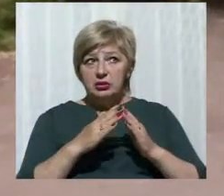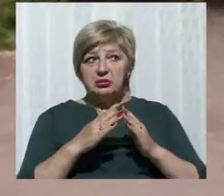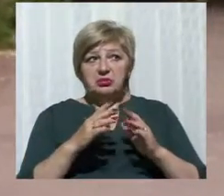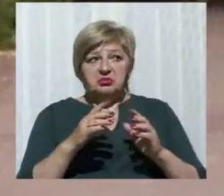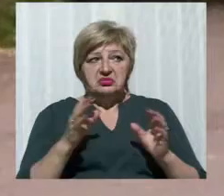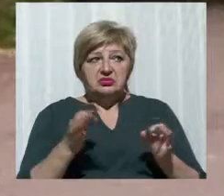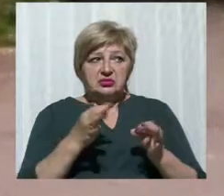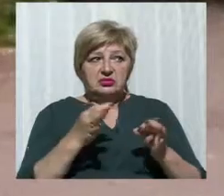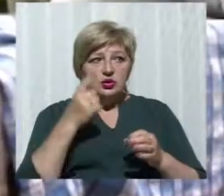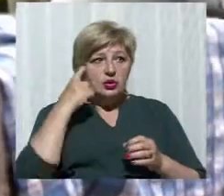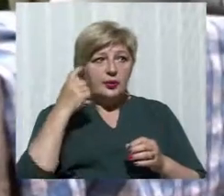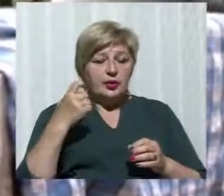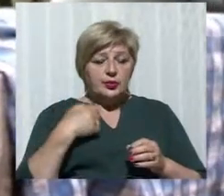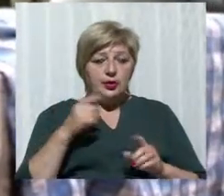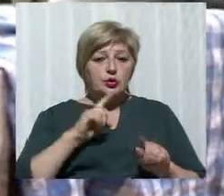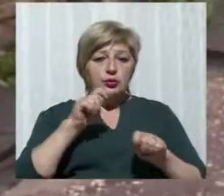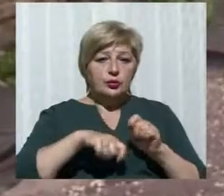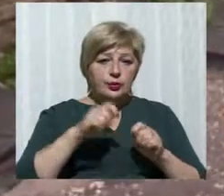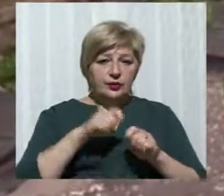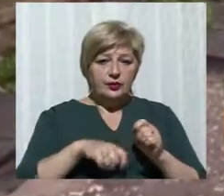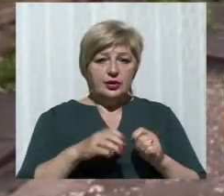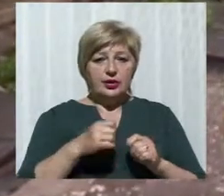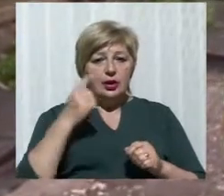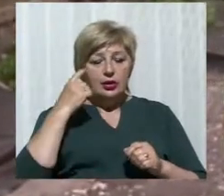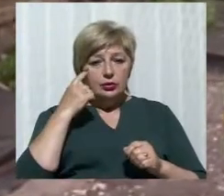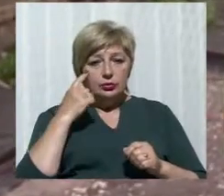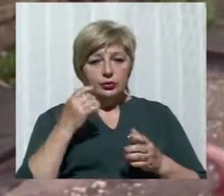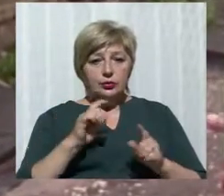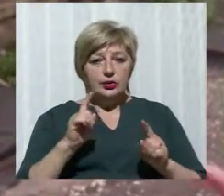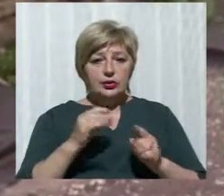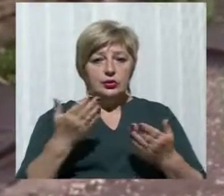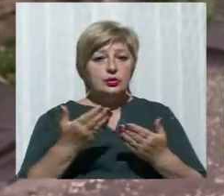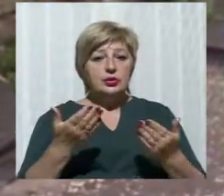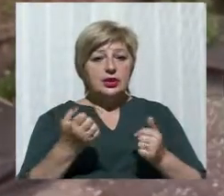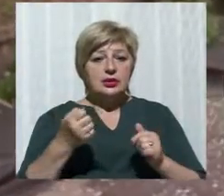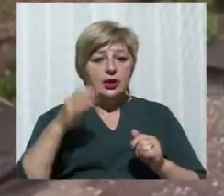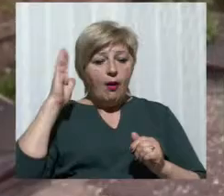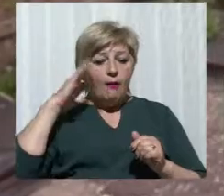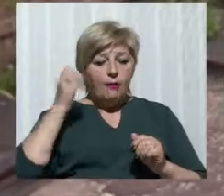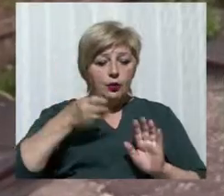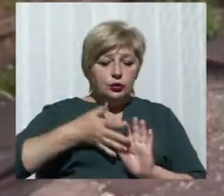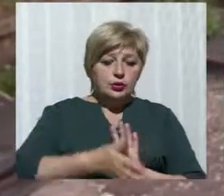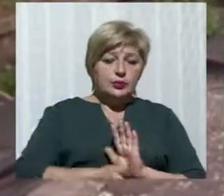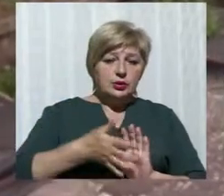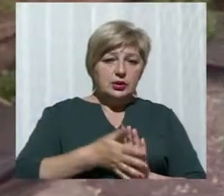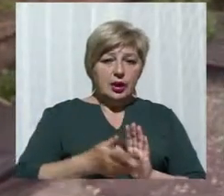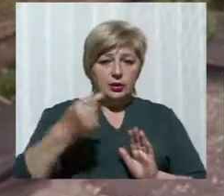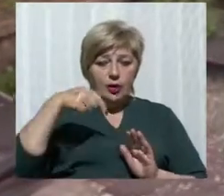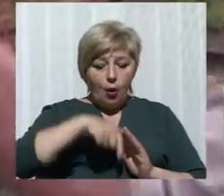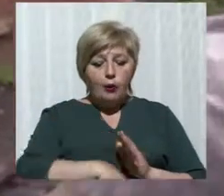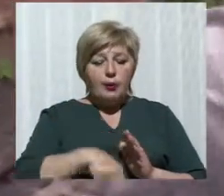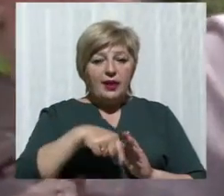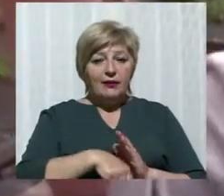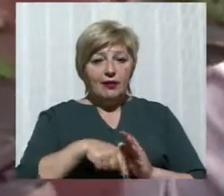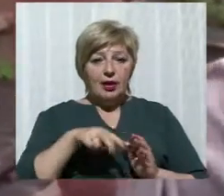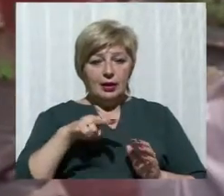перевірку системи опалення, ніхто не повідомив. Я думав, що спускають десь в воду у підвалі. Мені здалося, що спускають воду у